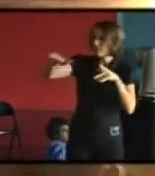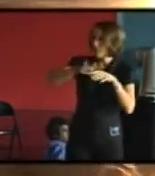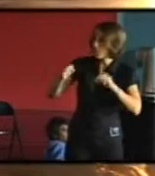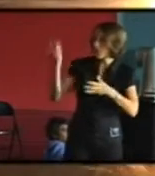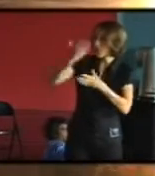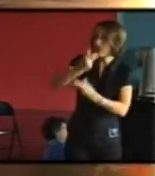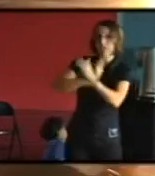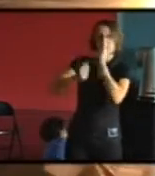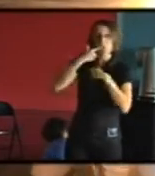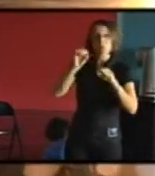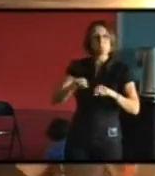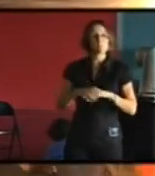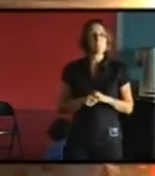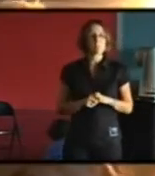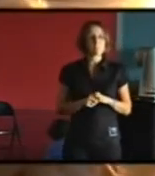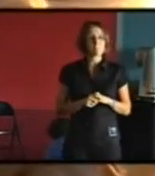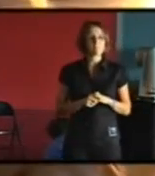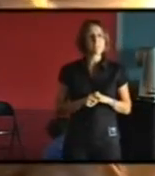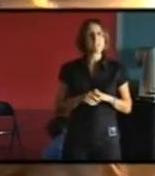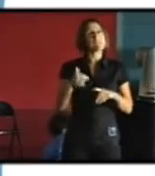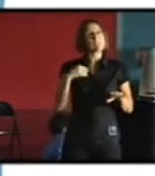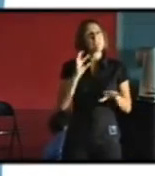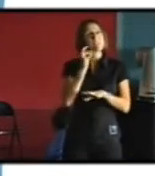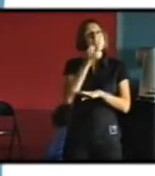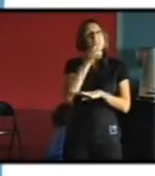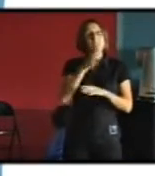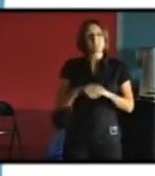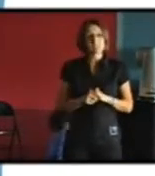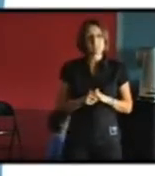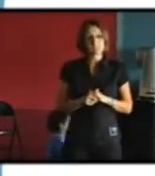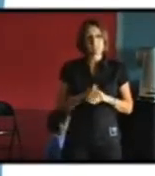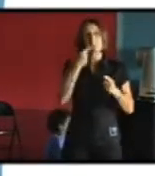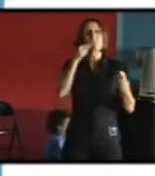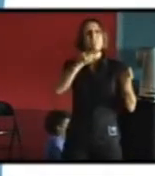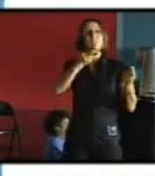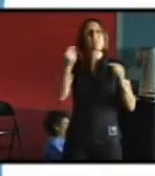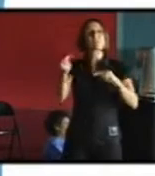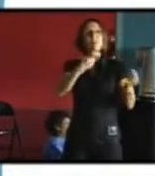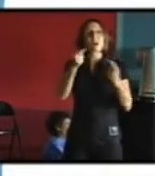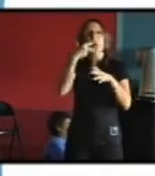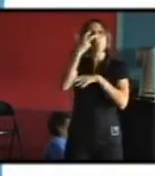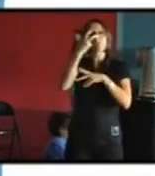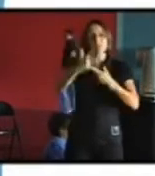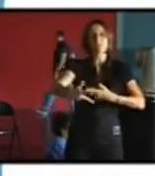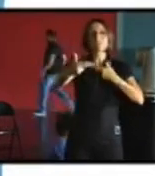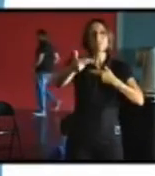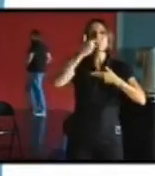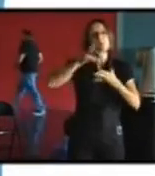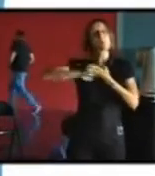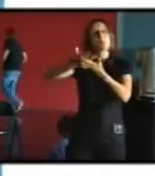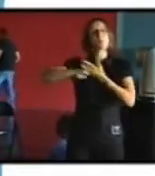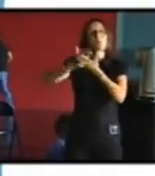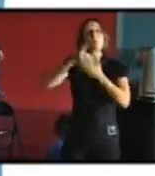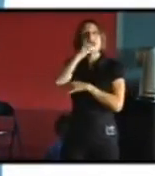à tout moment j'en profite pour signaler que le débat comme tous les débats de ces trois jours va être traduit en